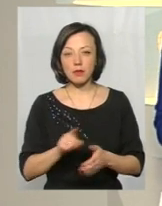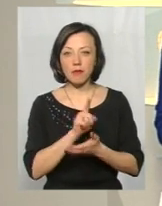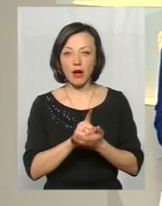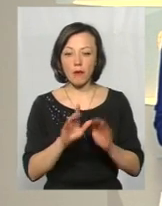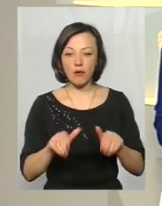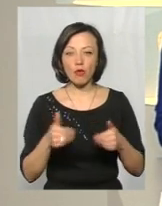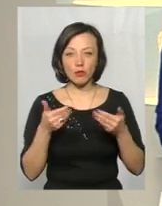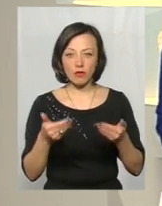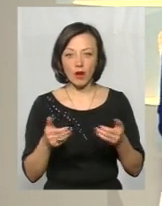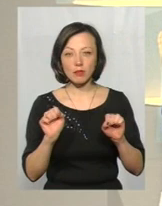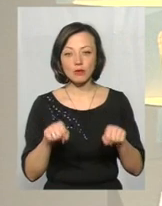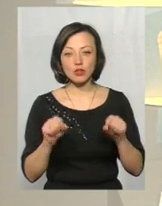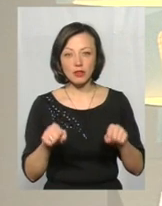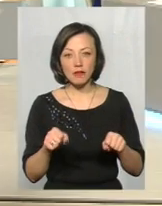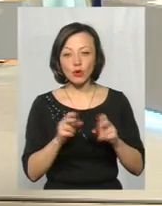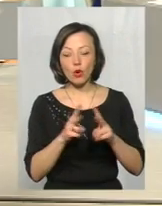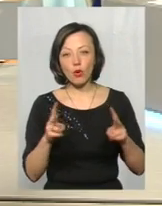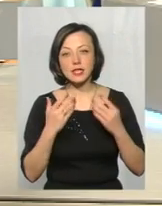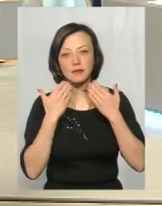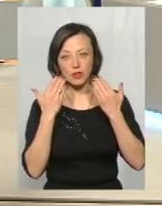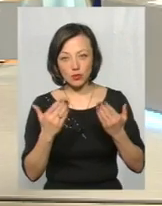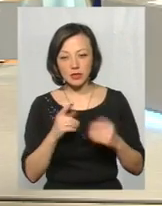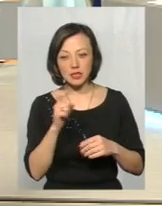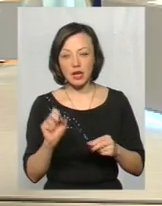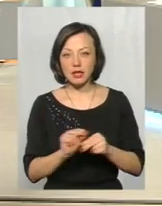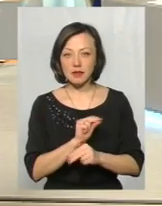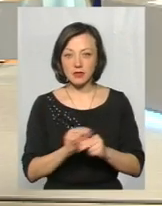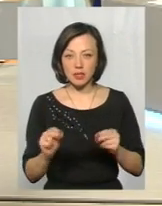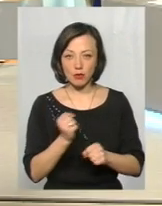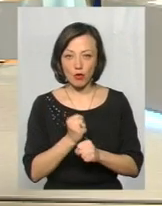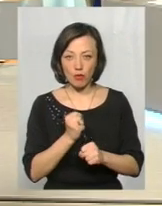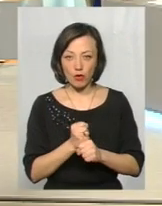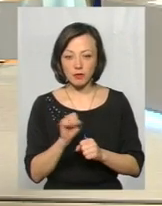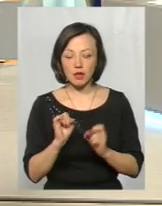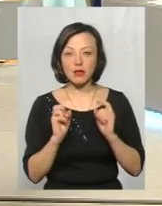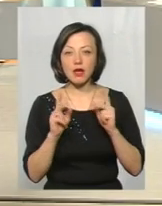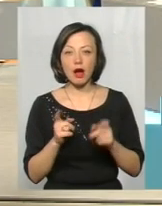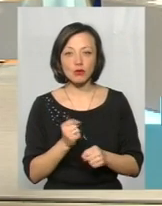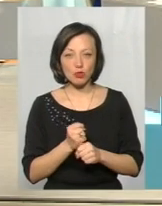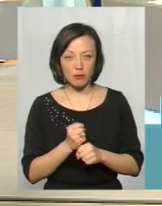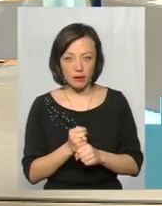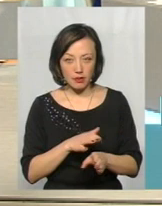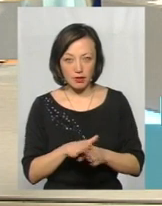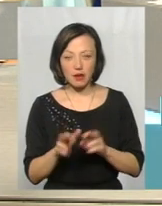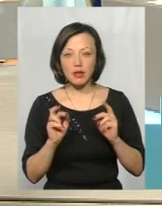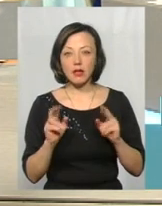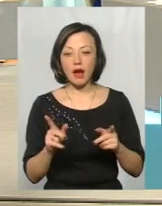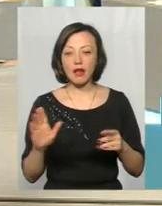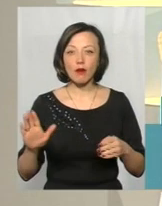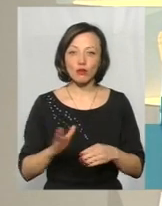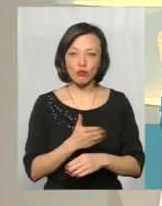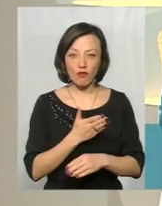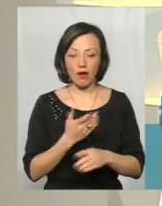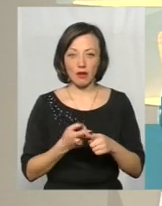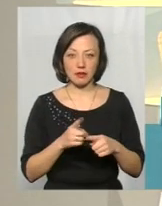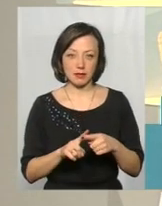порекомендувати, можливо, і до кого звернутися за реставраційними роботами, і як їх зробити, і як демонтувати